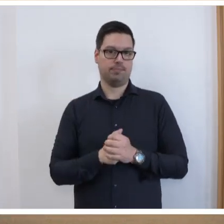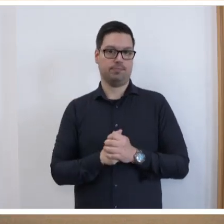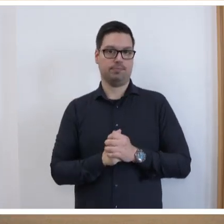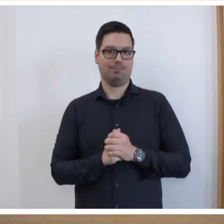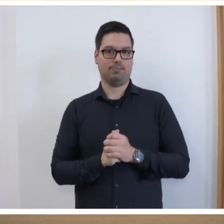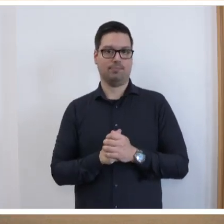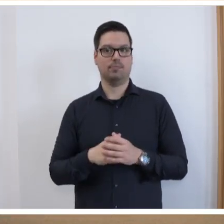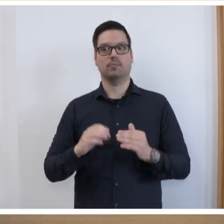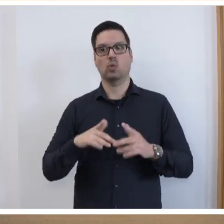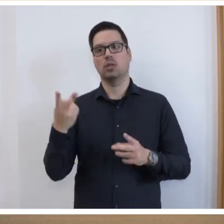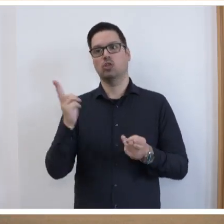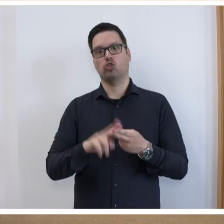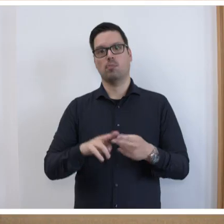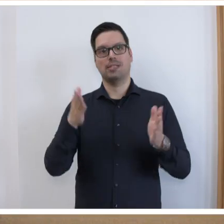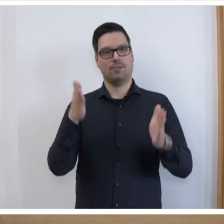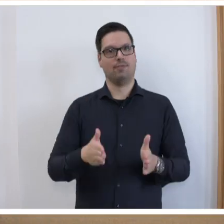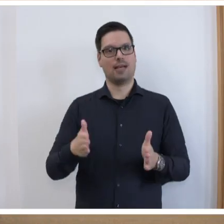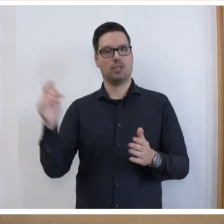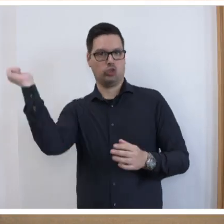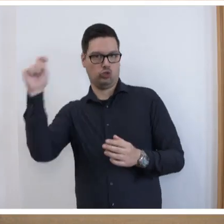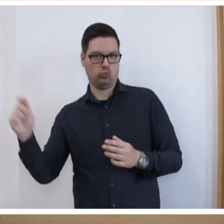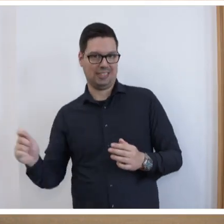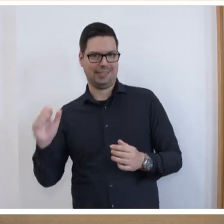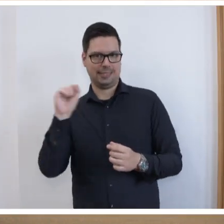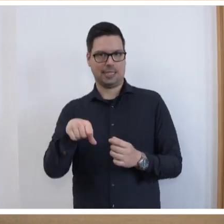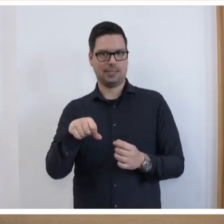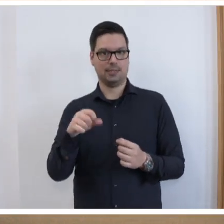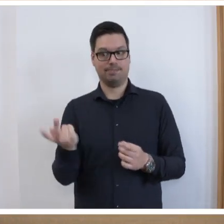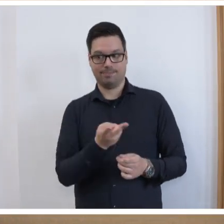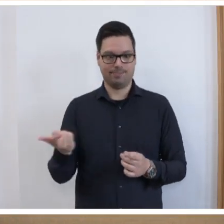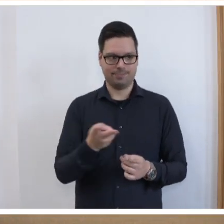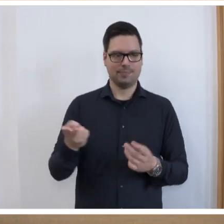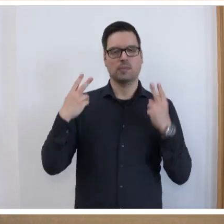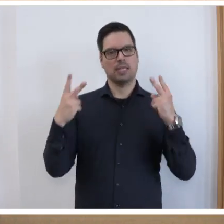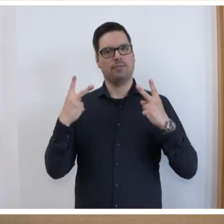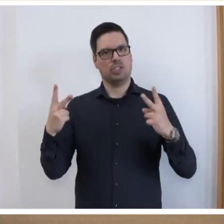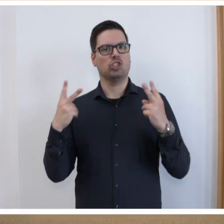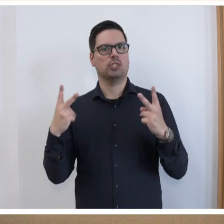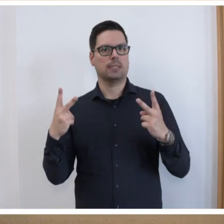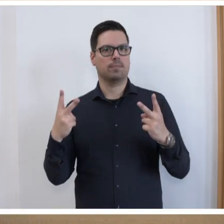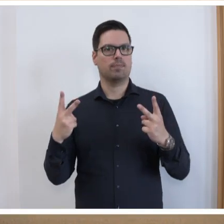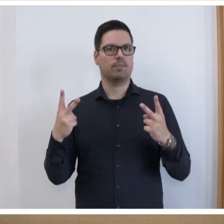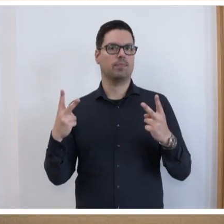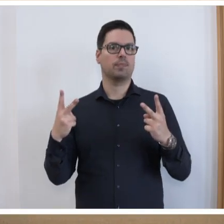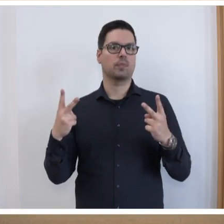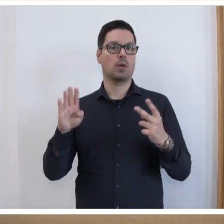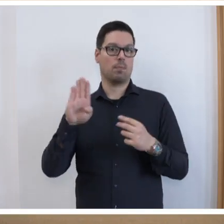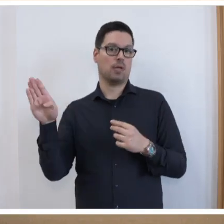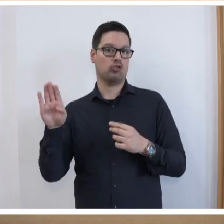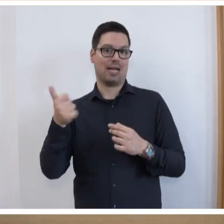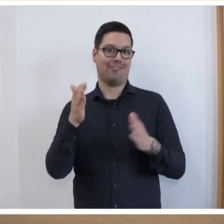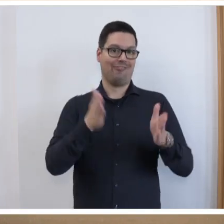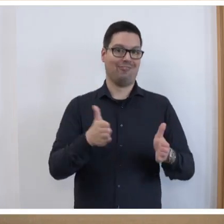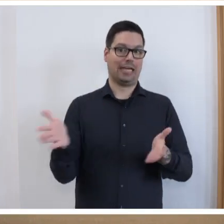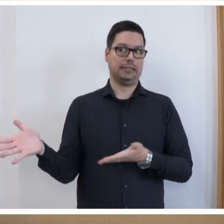Groß- bzw. Doppelfach studieren kann. Das ist insbesondere an den Stellen wichtig, wo ich eben durch den Bachelor nur ein Fach mitbringe.